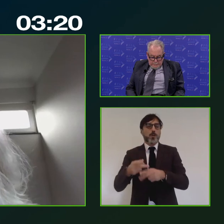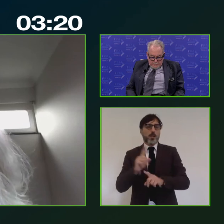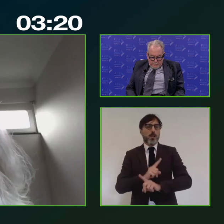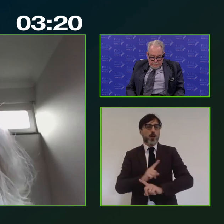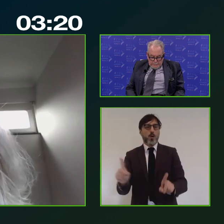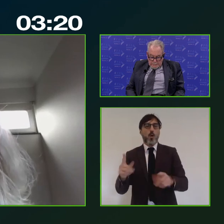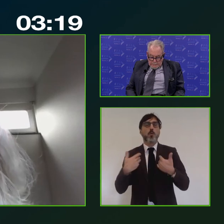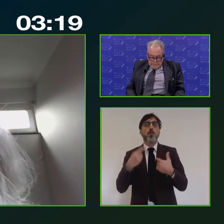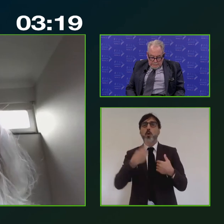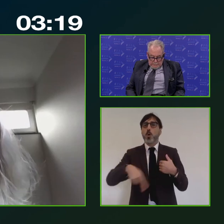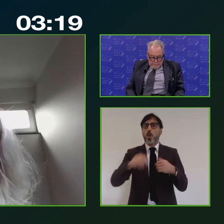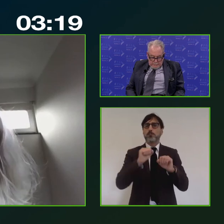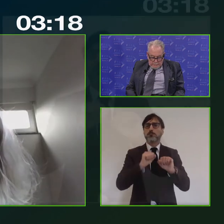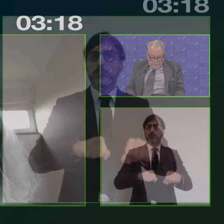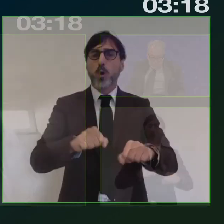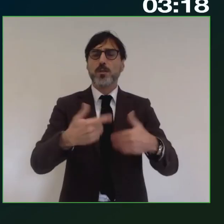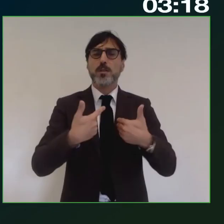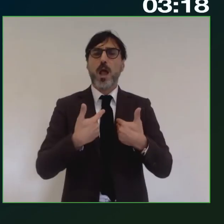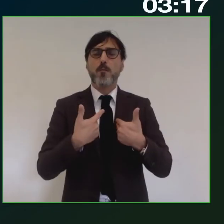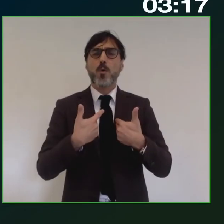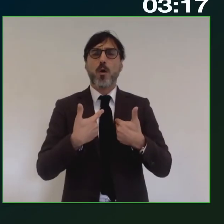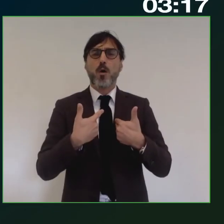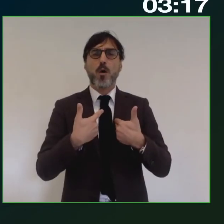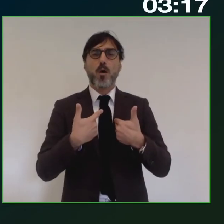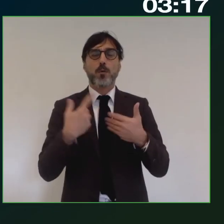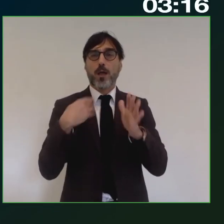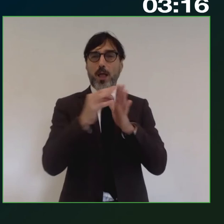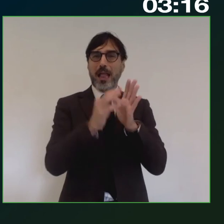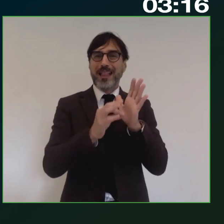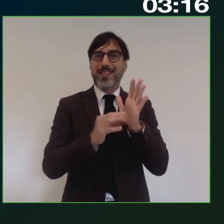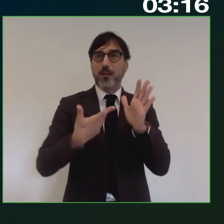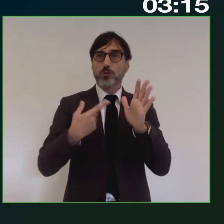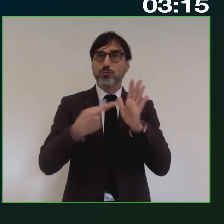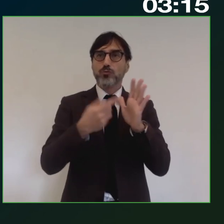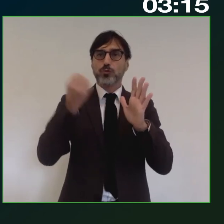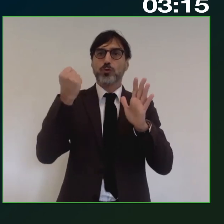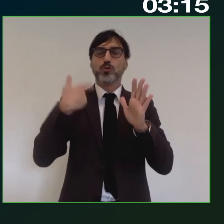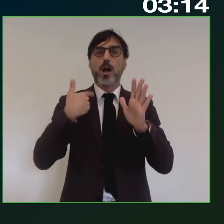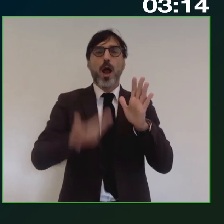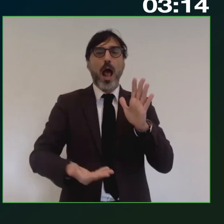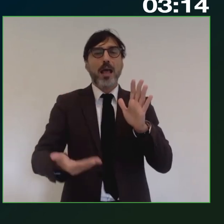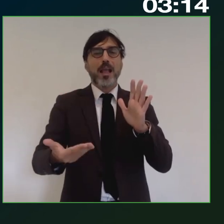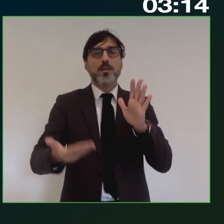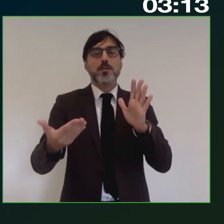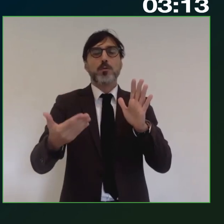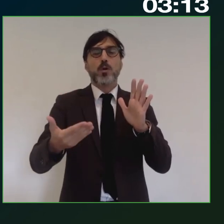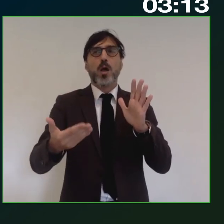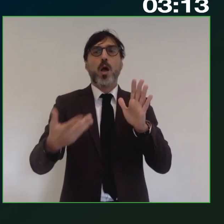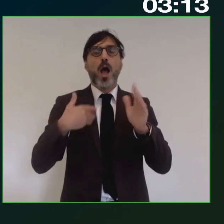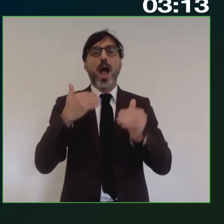se possiamo dire che per le dati che abbiamo ancora adesso l'avanzamento del PON